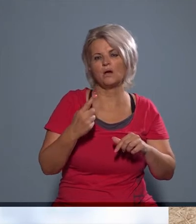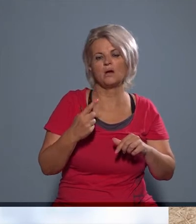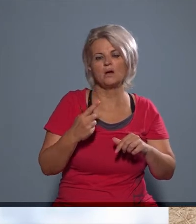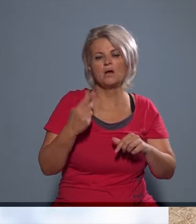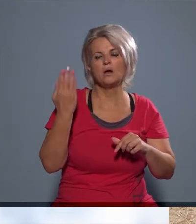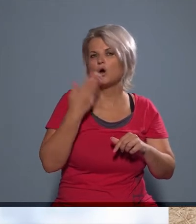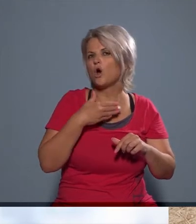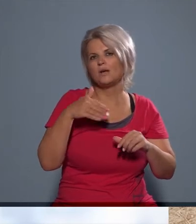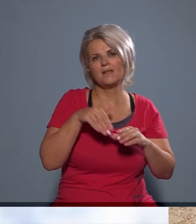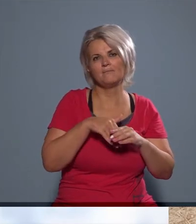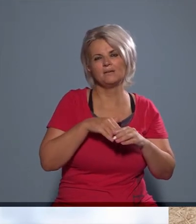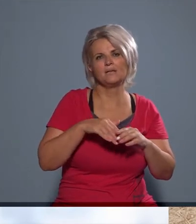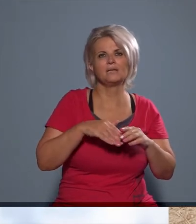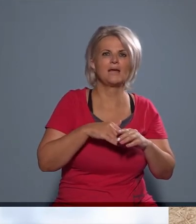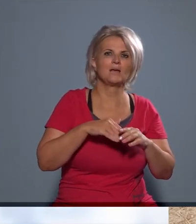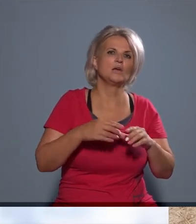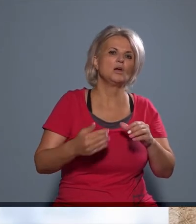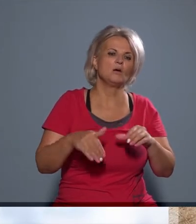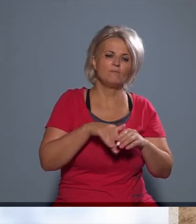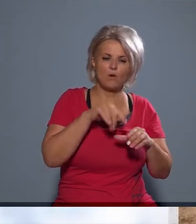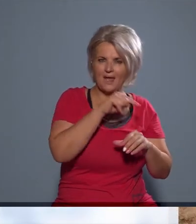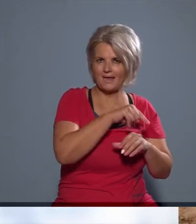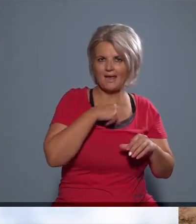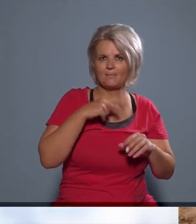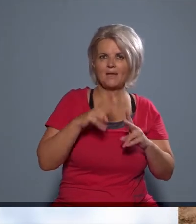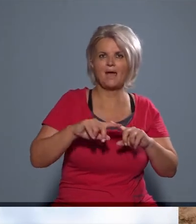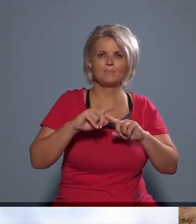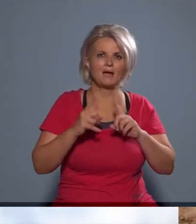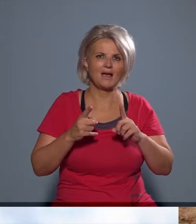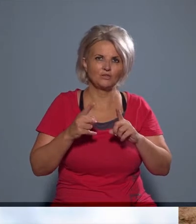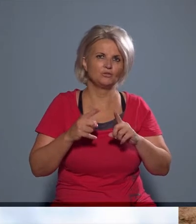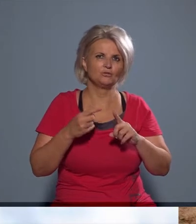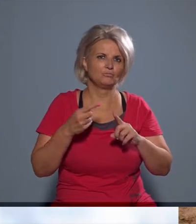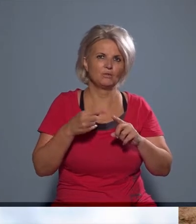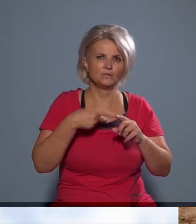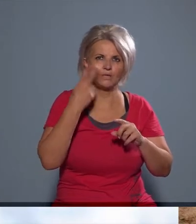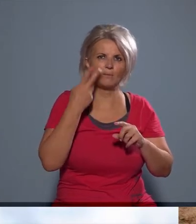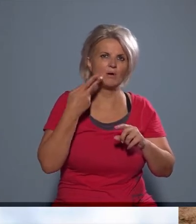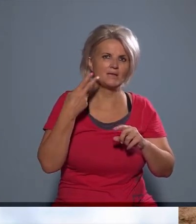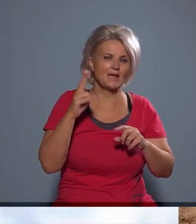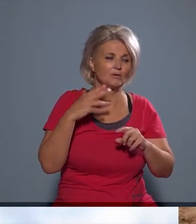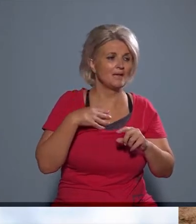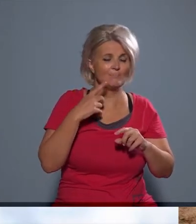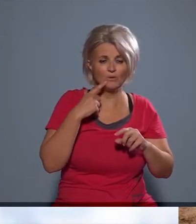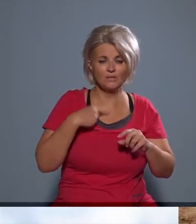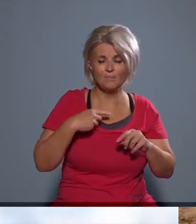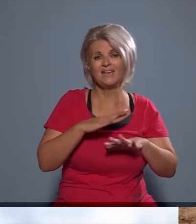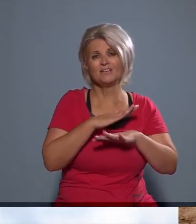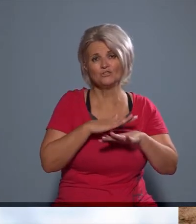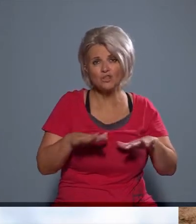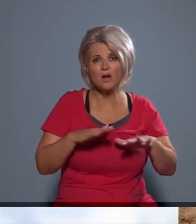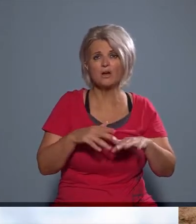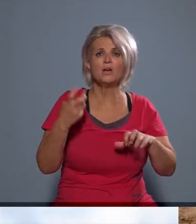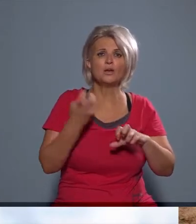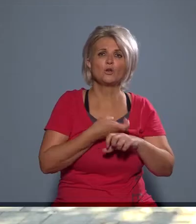mást esetleg, hogyha nem vennének föl, akkor ott nyolcadikosan is kellett vitába szálljak vele, hogy mondom, nekem nincs más alternatív, én